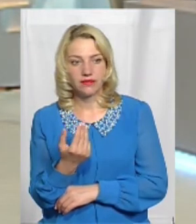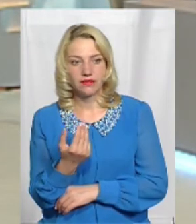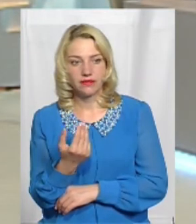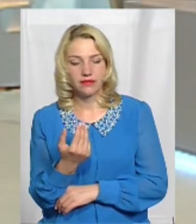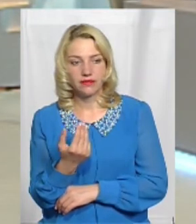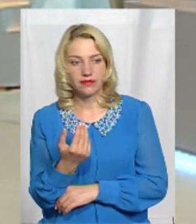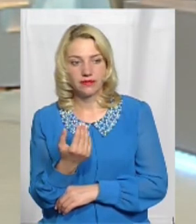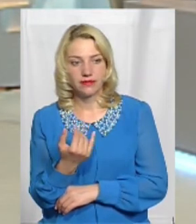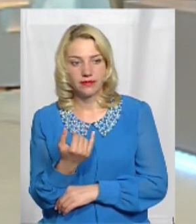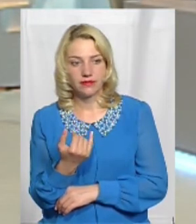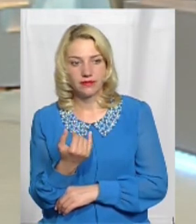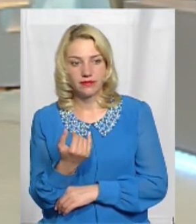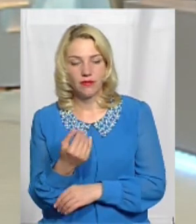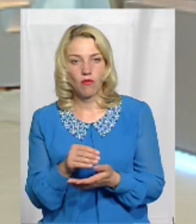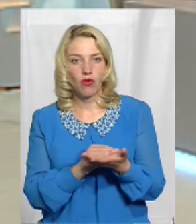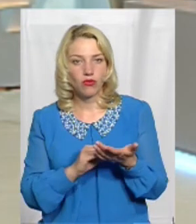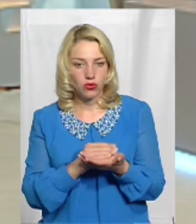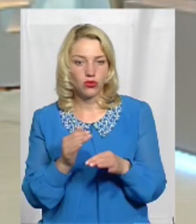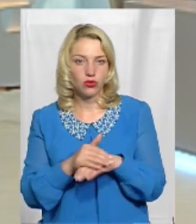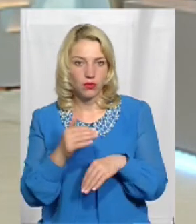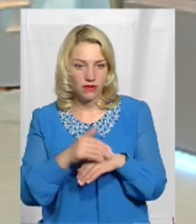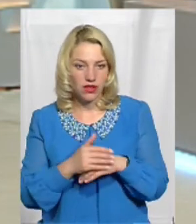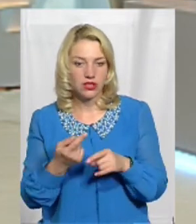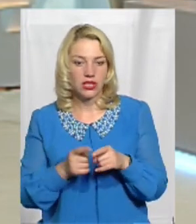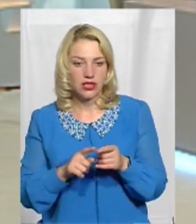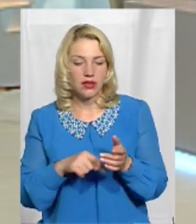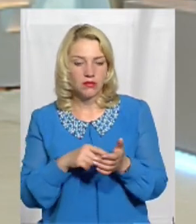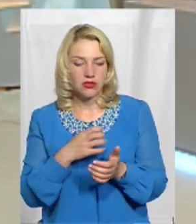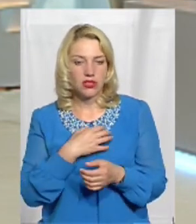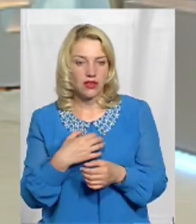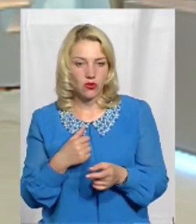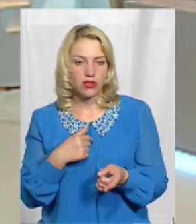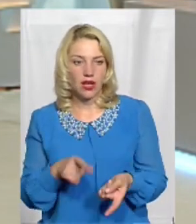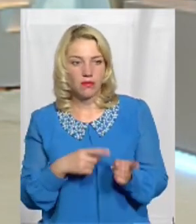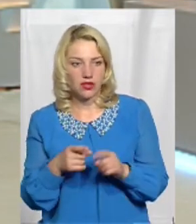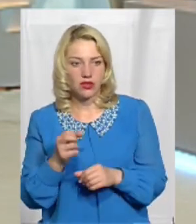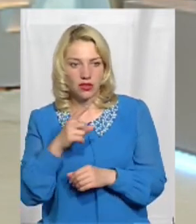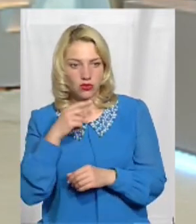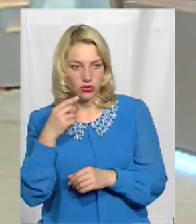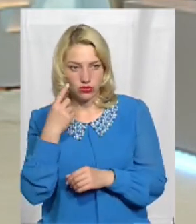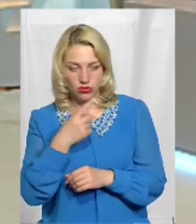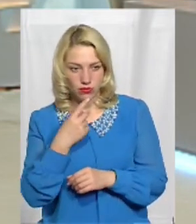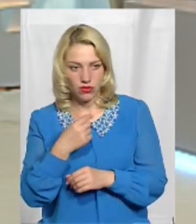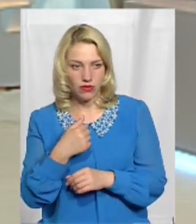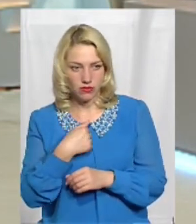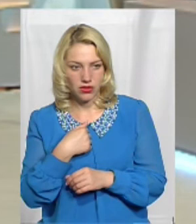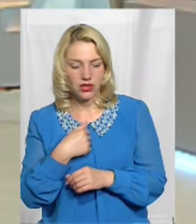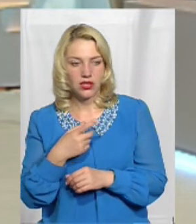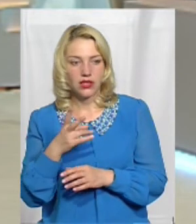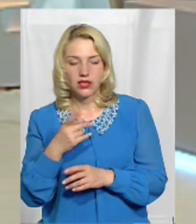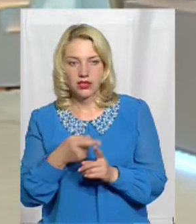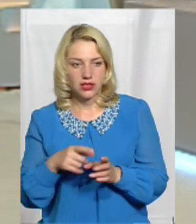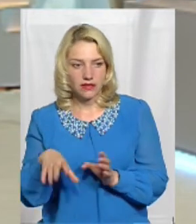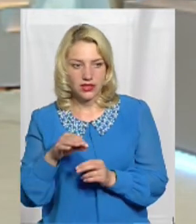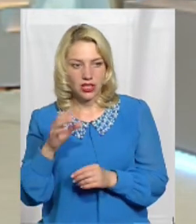Віктор, місто Славута Я перейду на російську мову Ми це